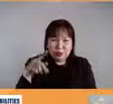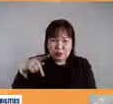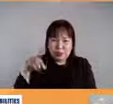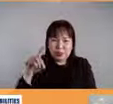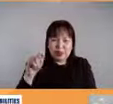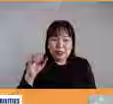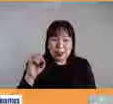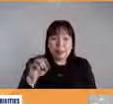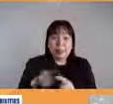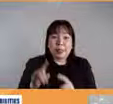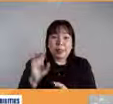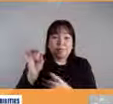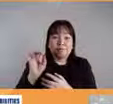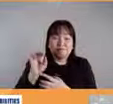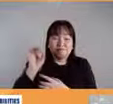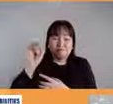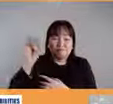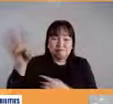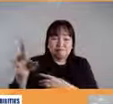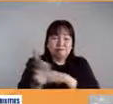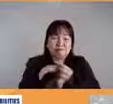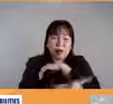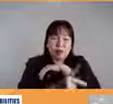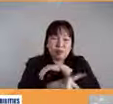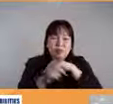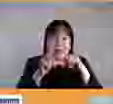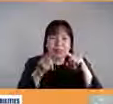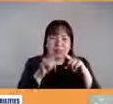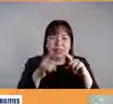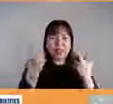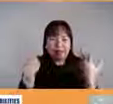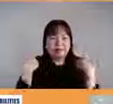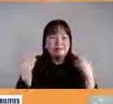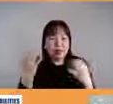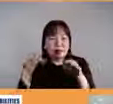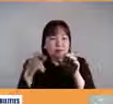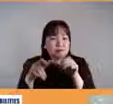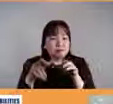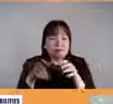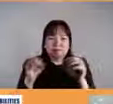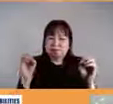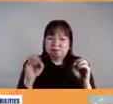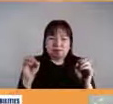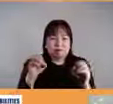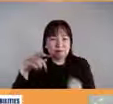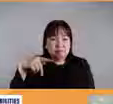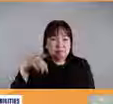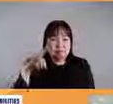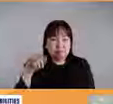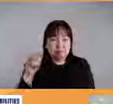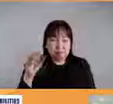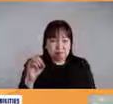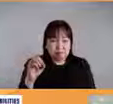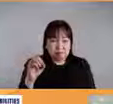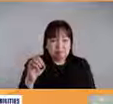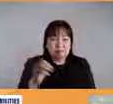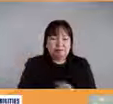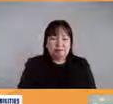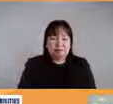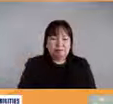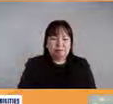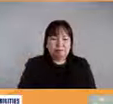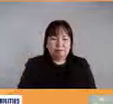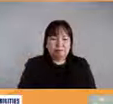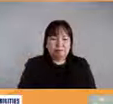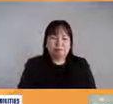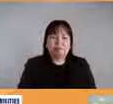lugar kung saan nandoon ang maraming may kapansanan halos wala so ang